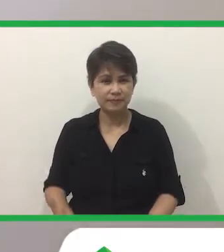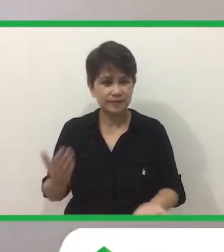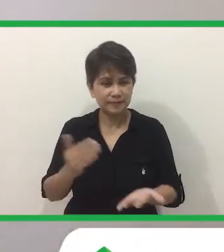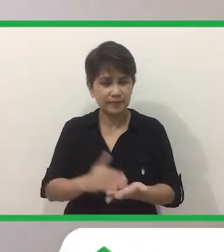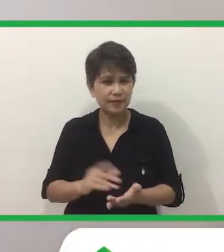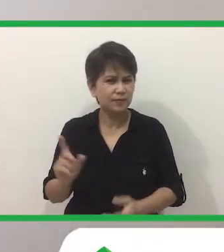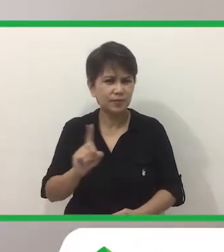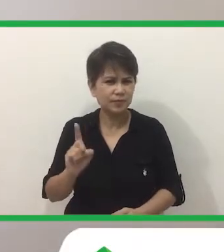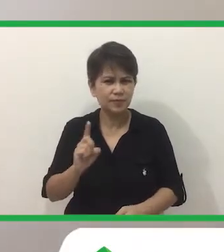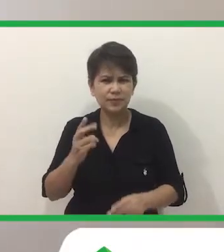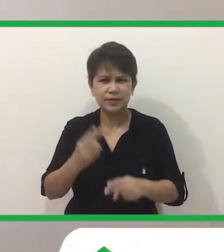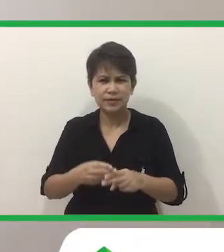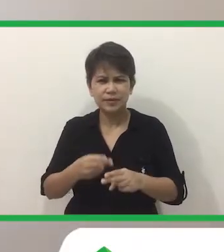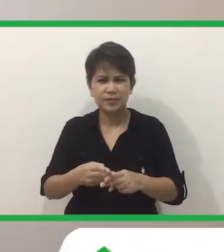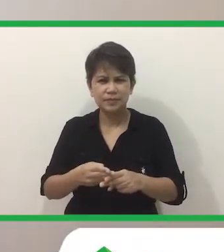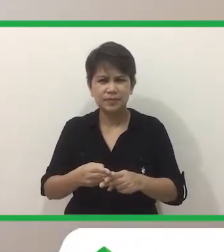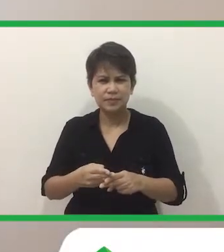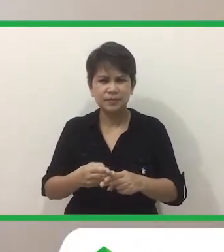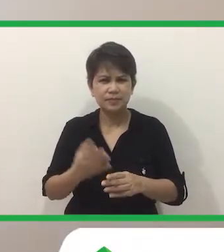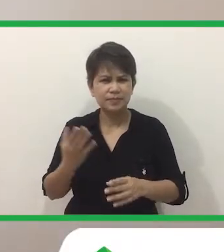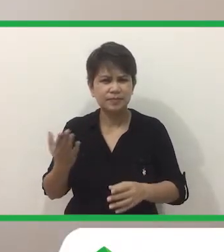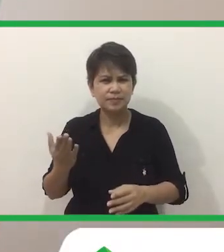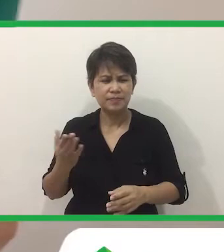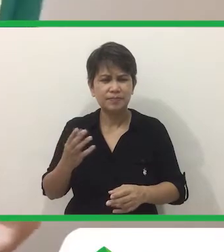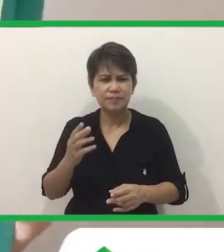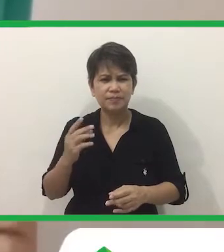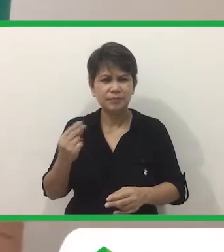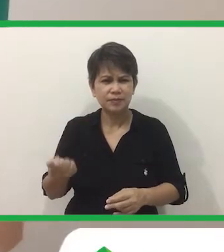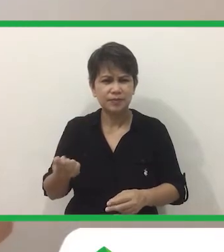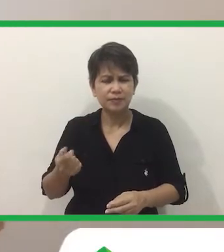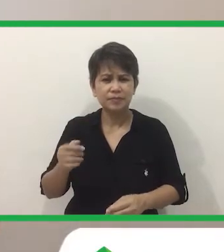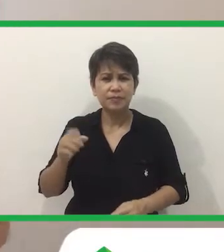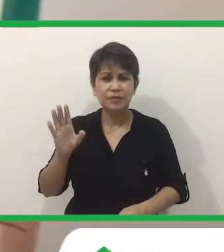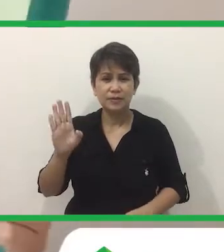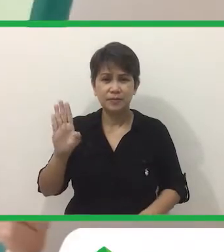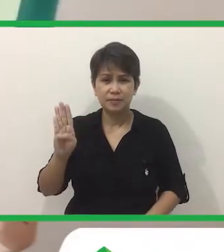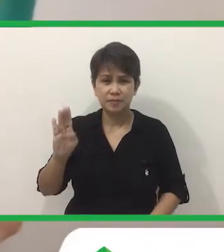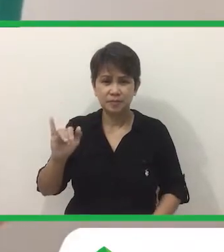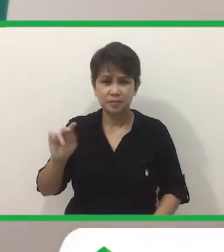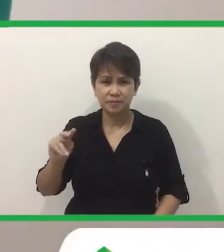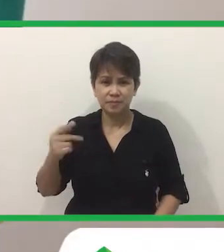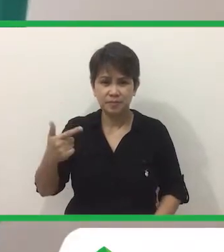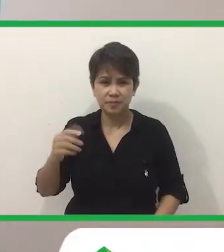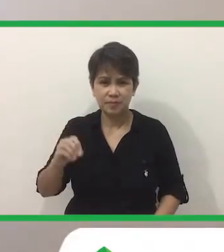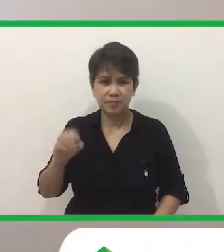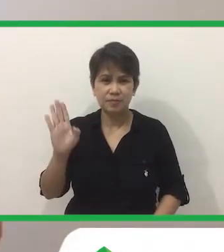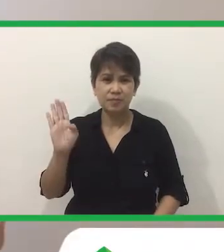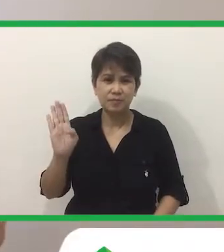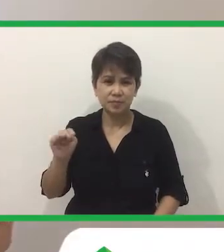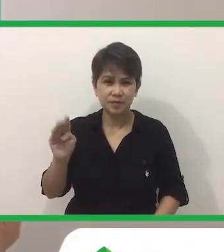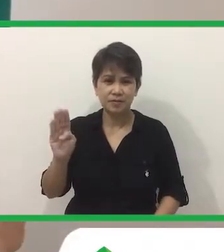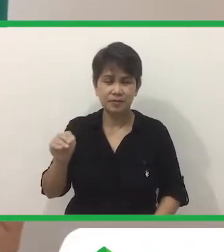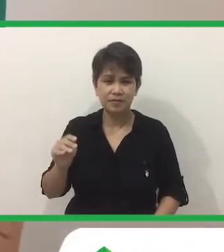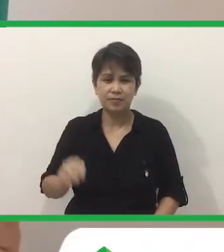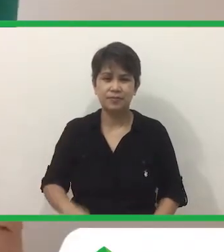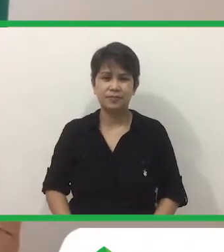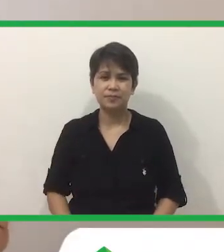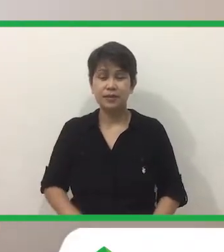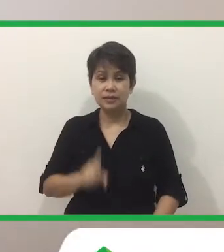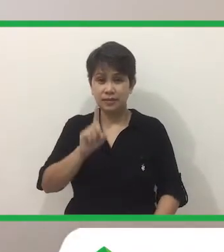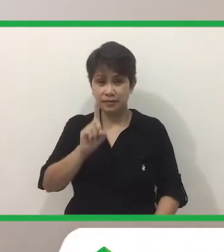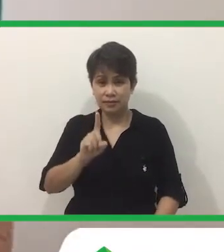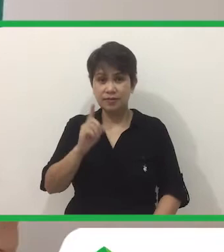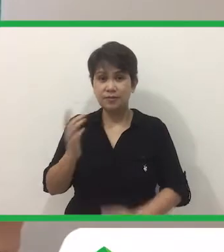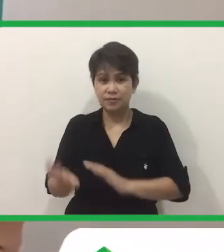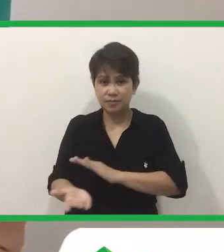Ulitin nga natin, anong pangalan ng aking aso? Bingo. Tama. Ayan. Sige Isang